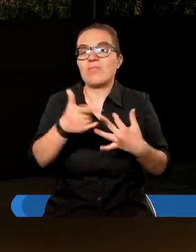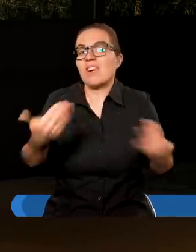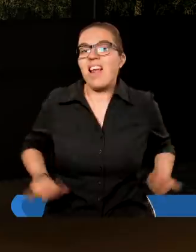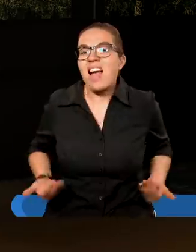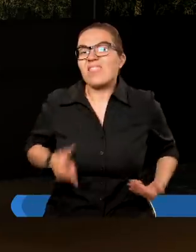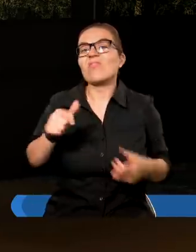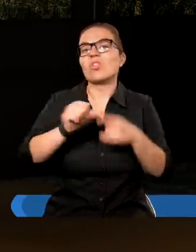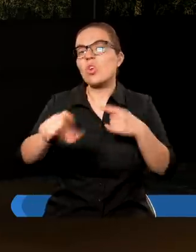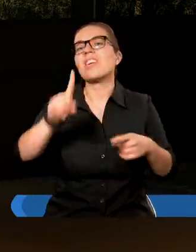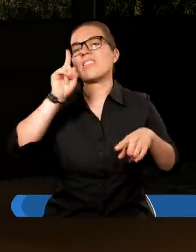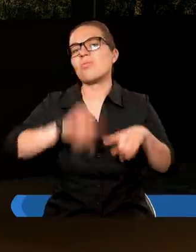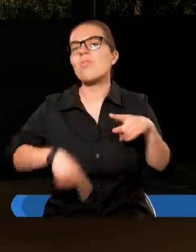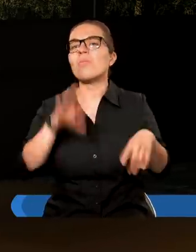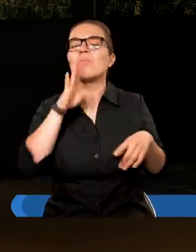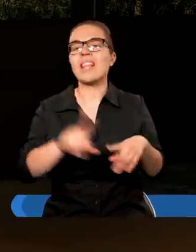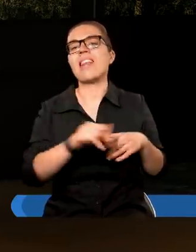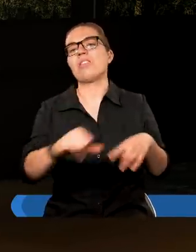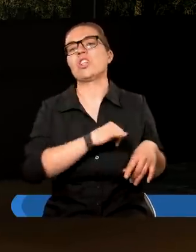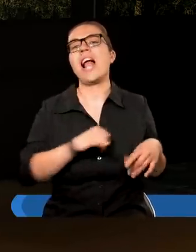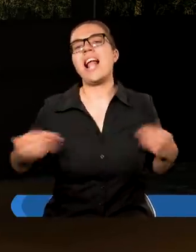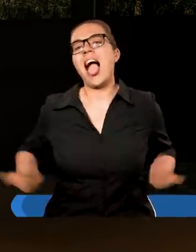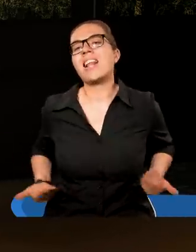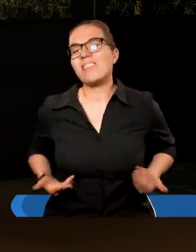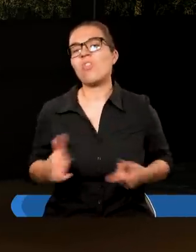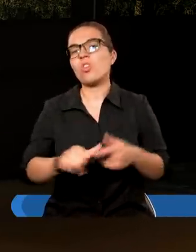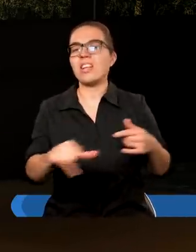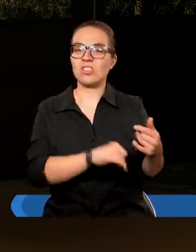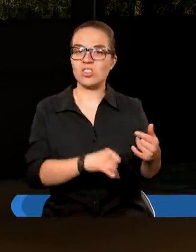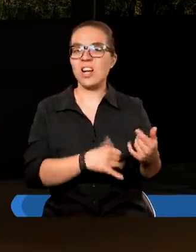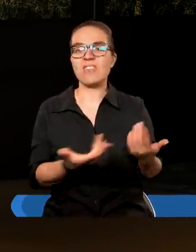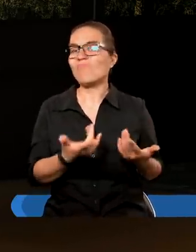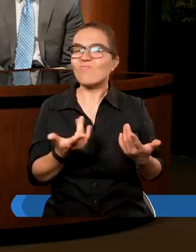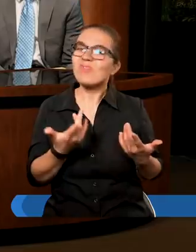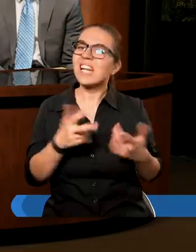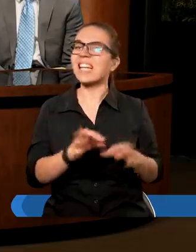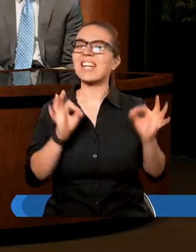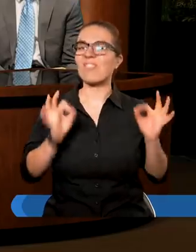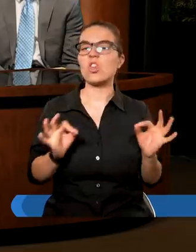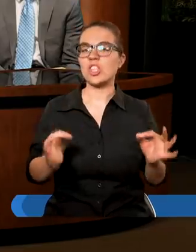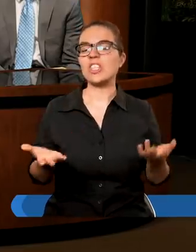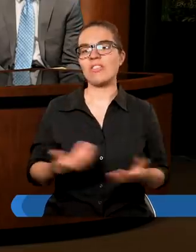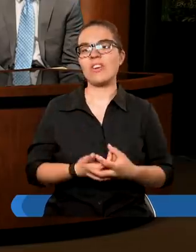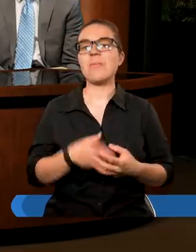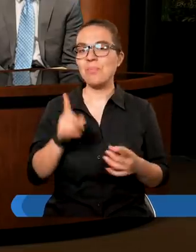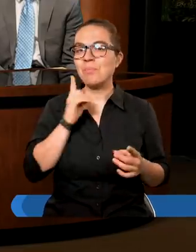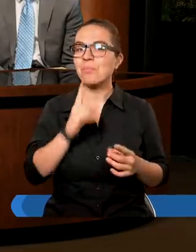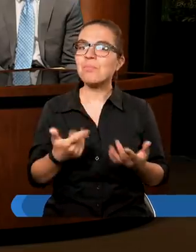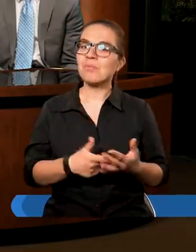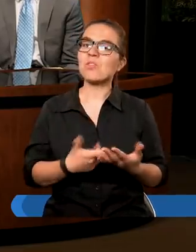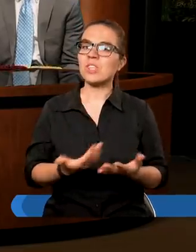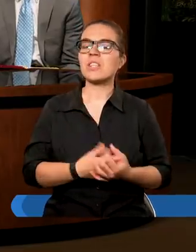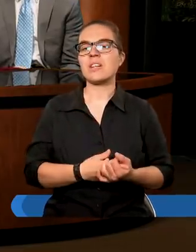negatywnie oceniony. To był jego problem, że mu się nic nie chciało robić. To prawda. Drodzy,